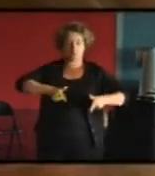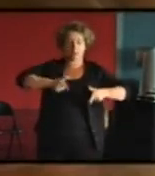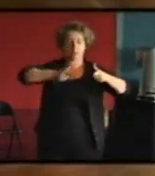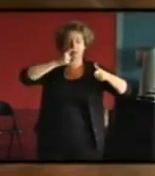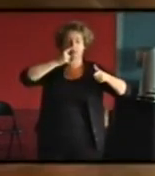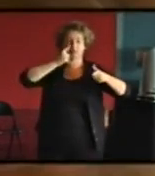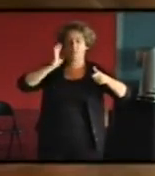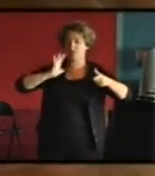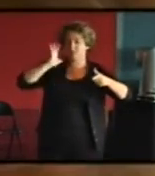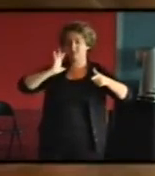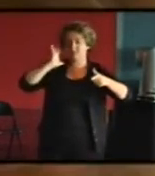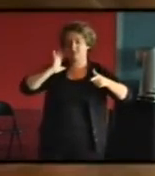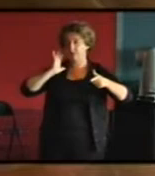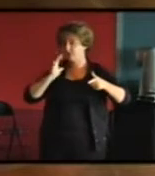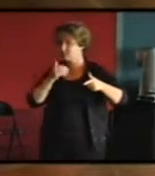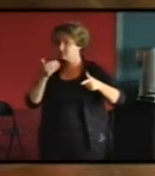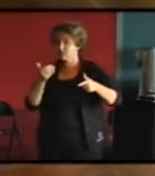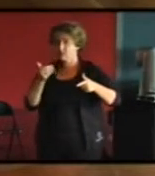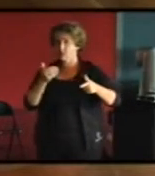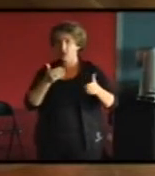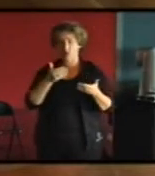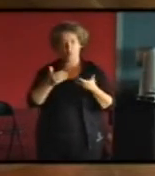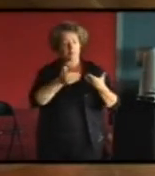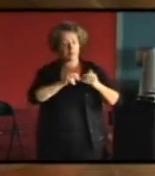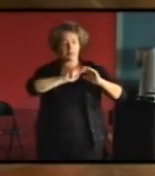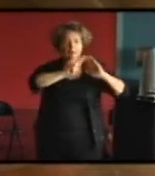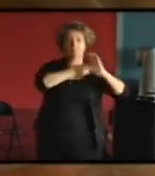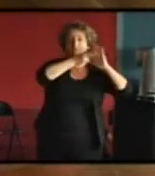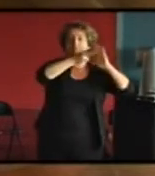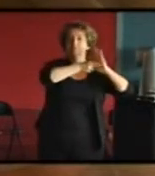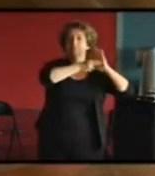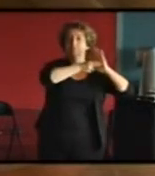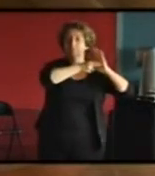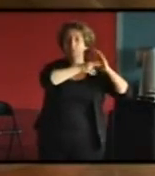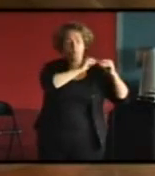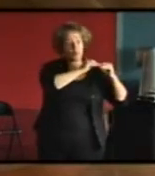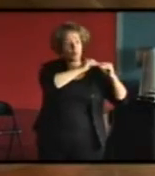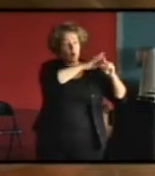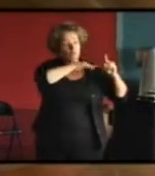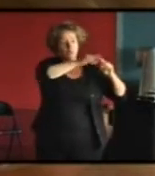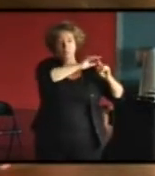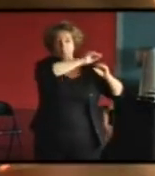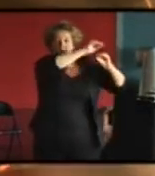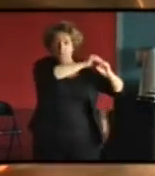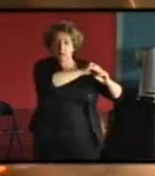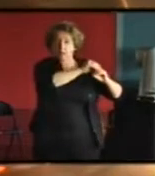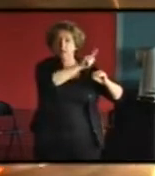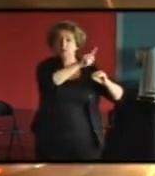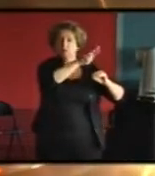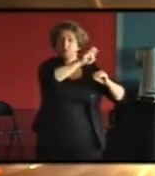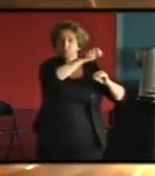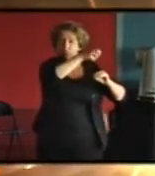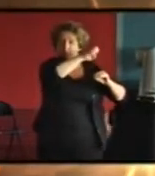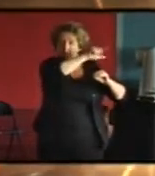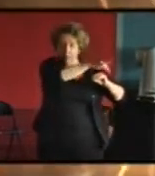est finalement assez conforme aux exigences du Grenelle ou qu'en tout cas les interventions pour le mettre aux normes doivent tenir compte des